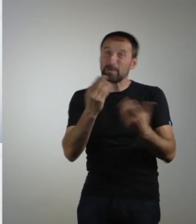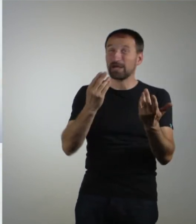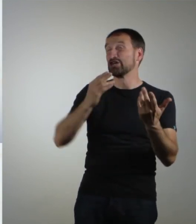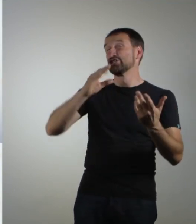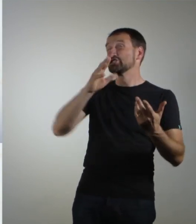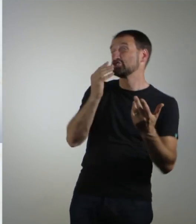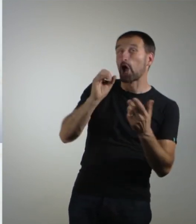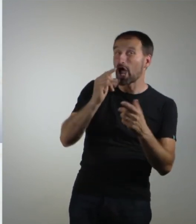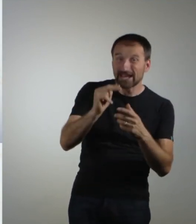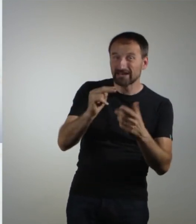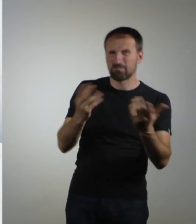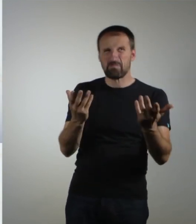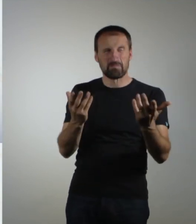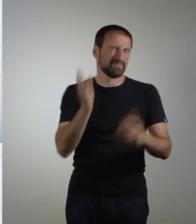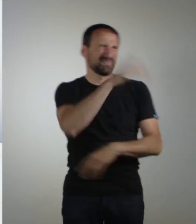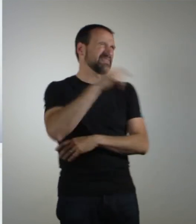Dann.